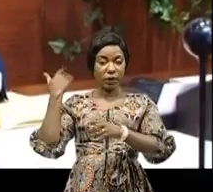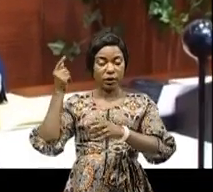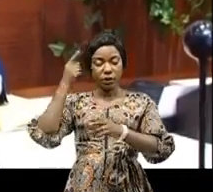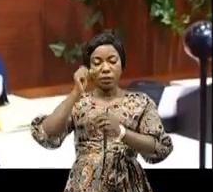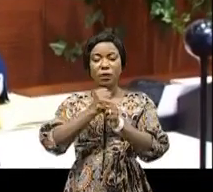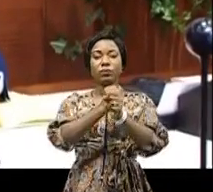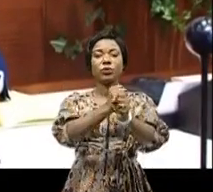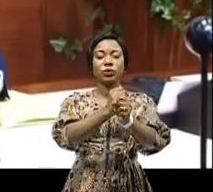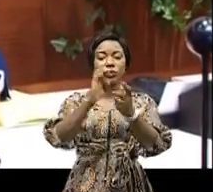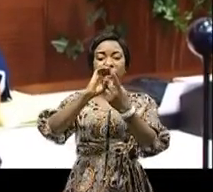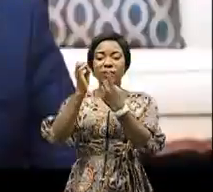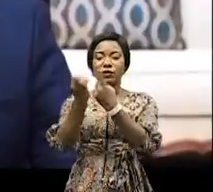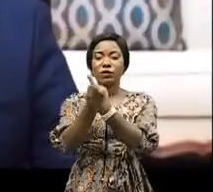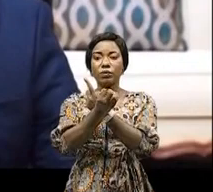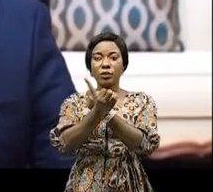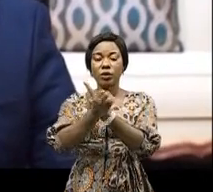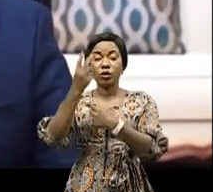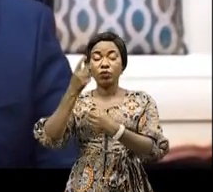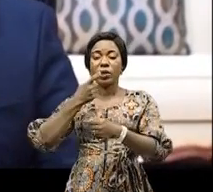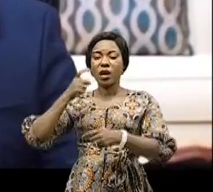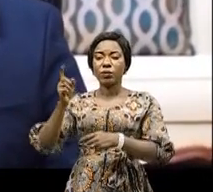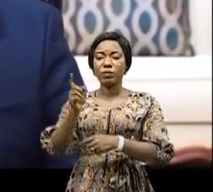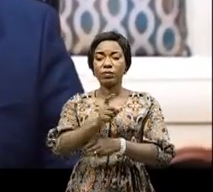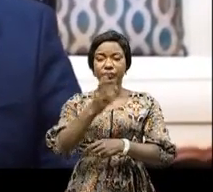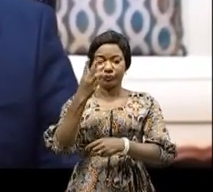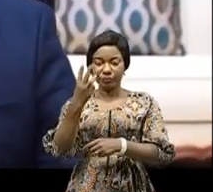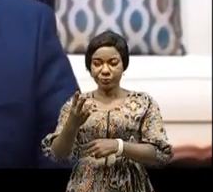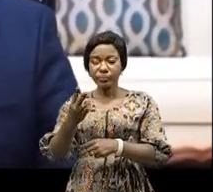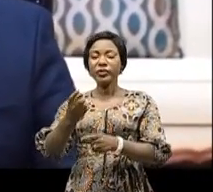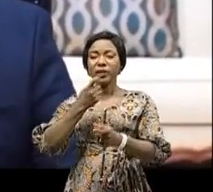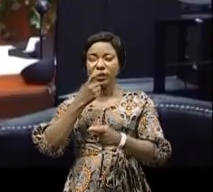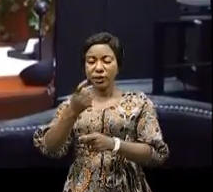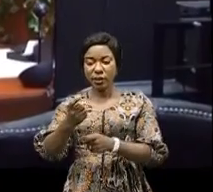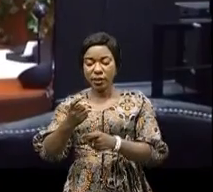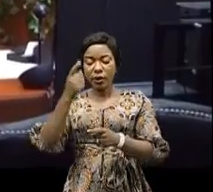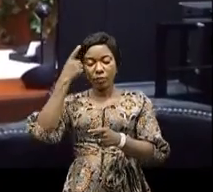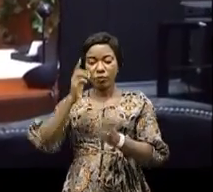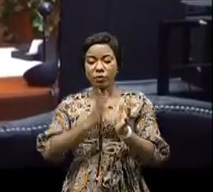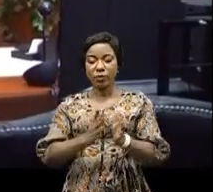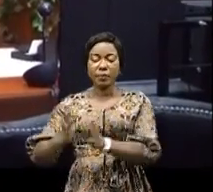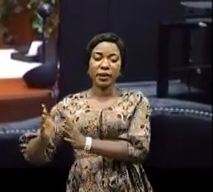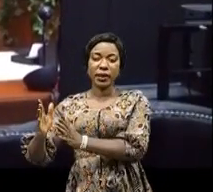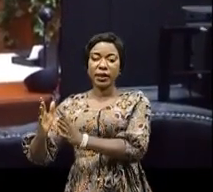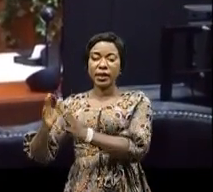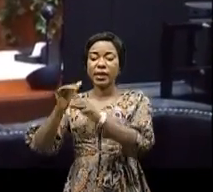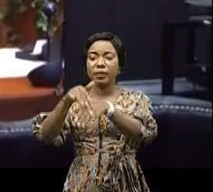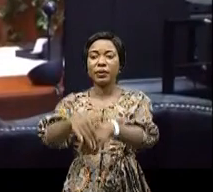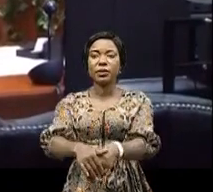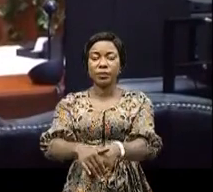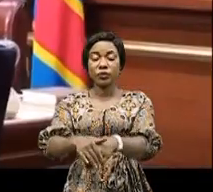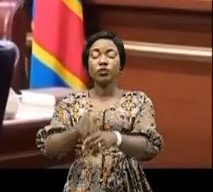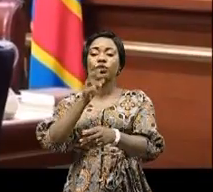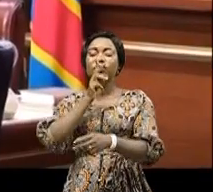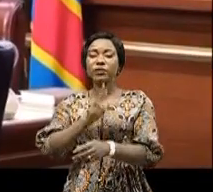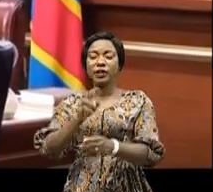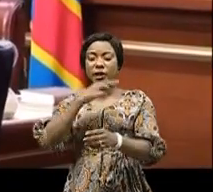protection de l'environnement. Trois recommandations avaient été émises, a-t-il rappelé, afin de préparer la participation effective